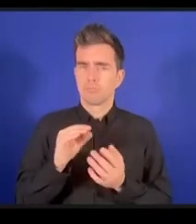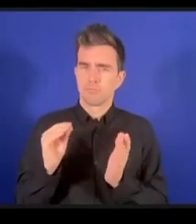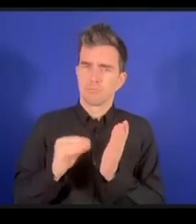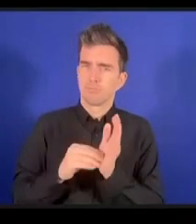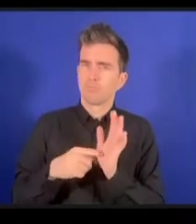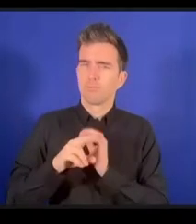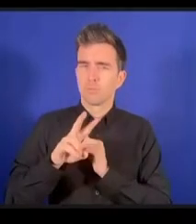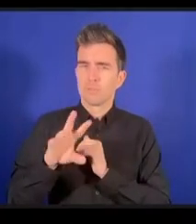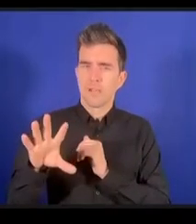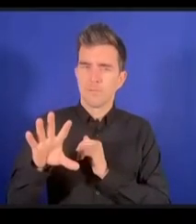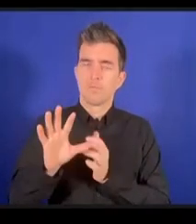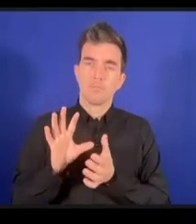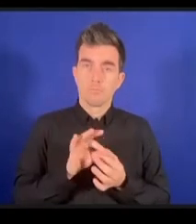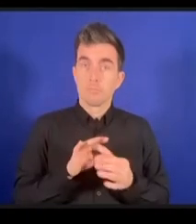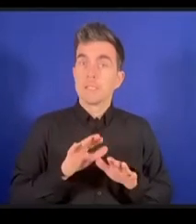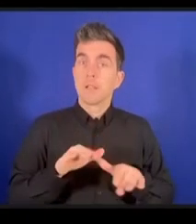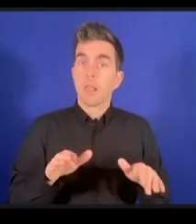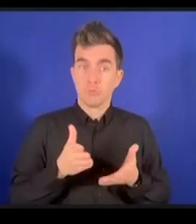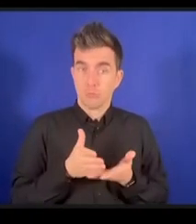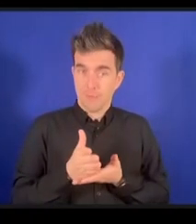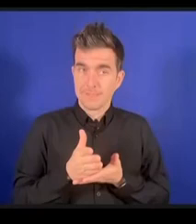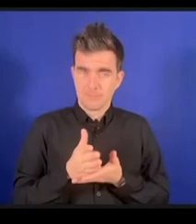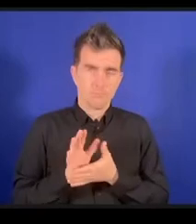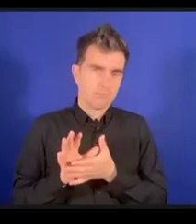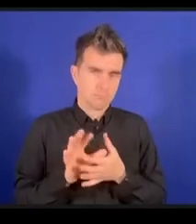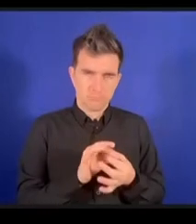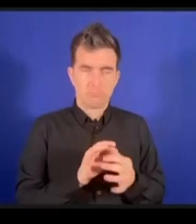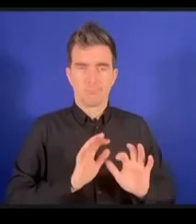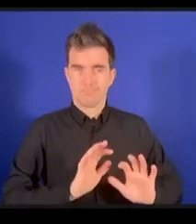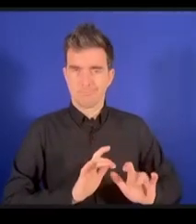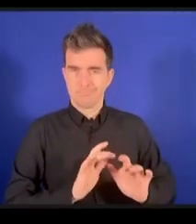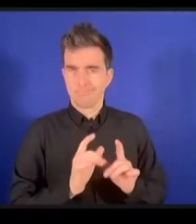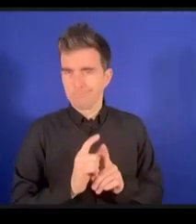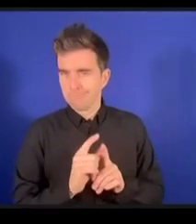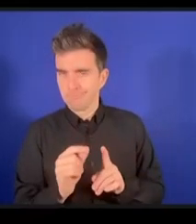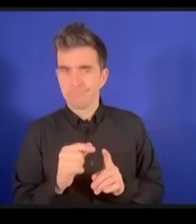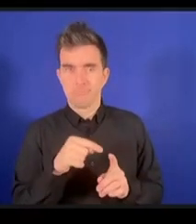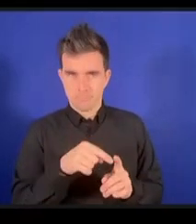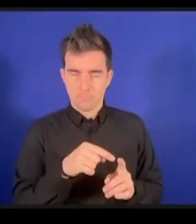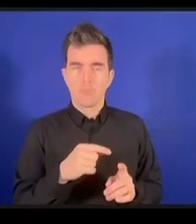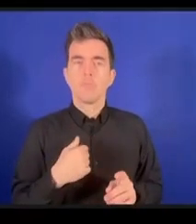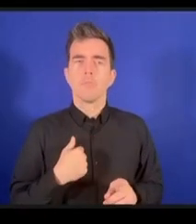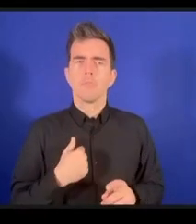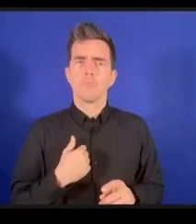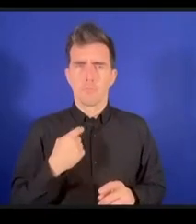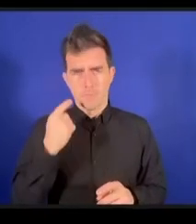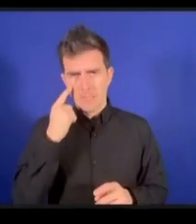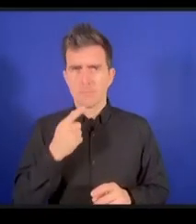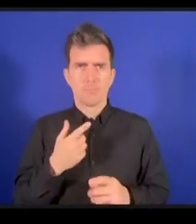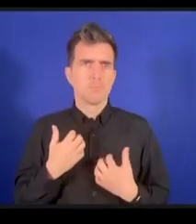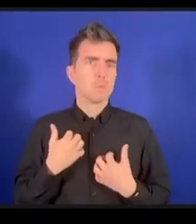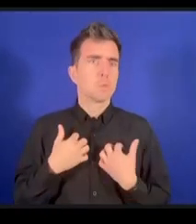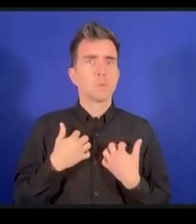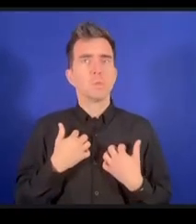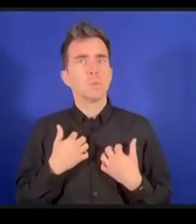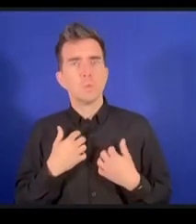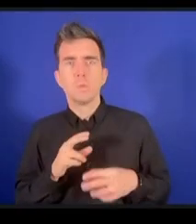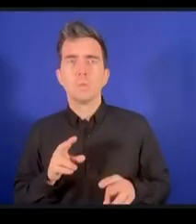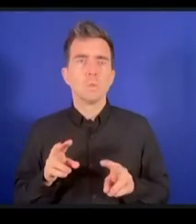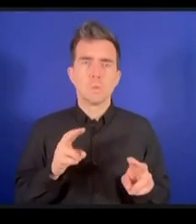sur les enfants dans l'environnement numérique et je pense que c'est vraiment passionnant de pouvoir parler aussi à d'autres